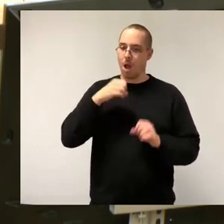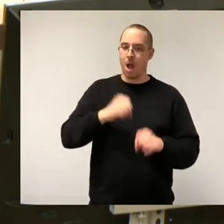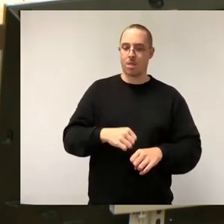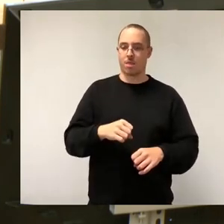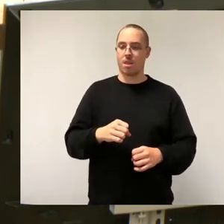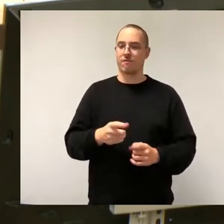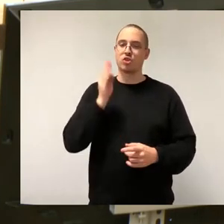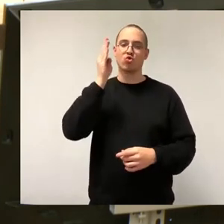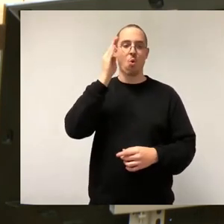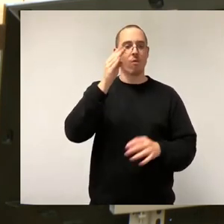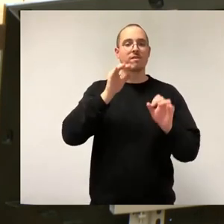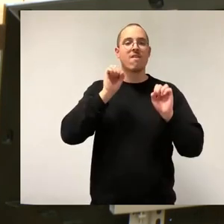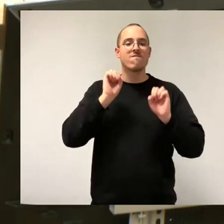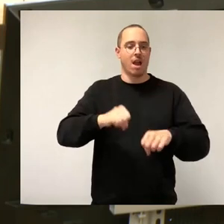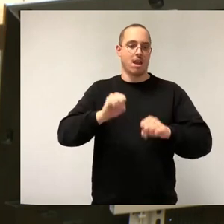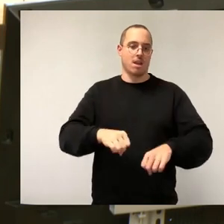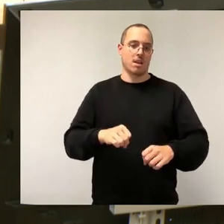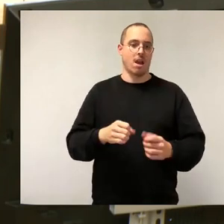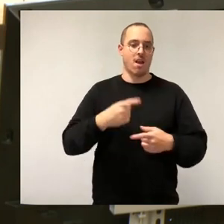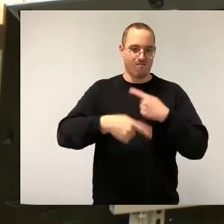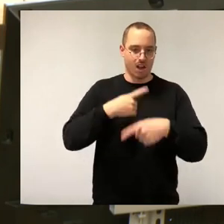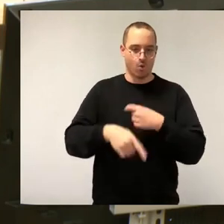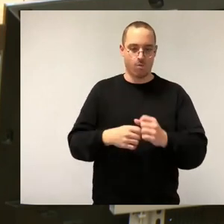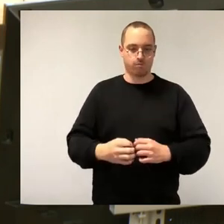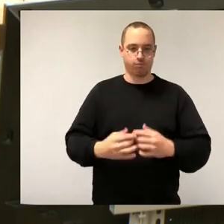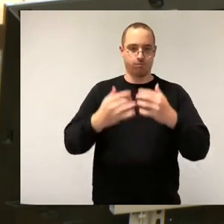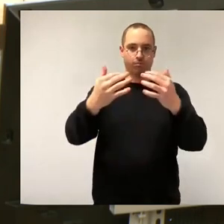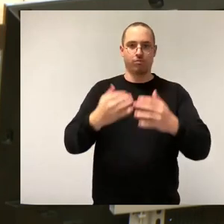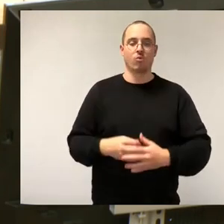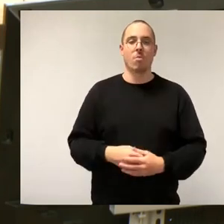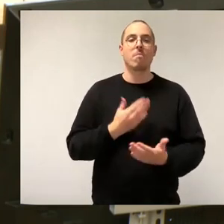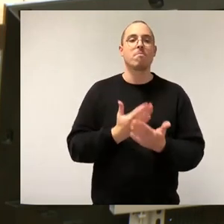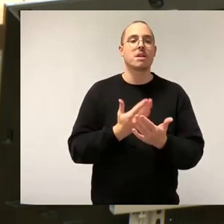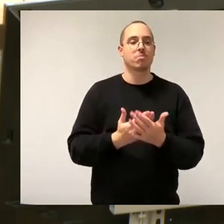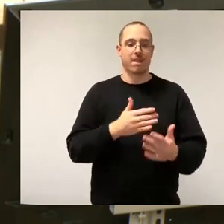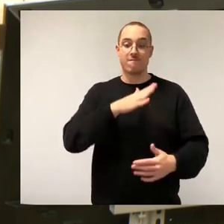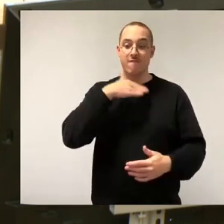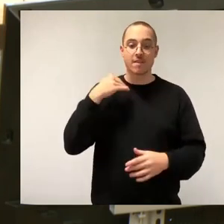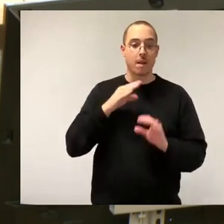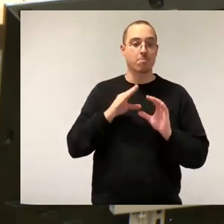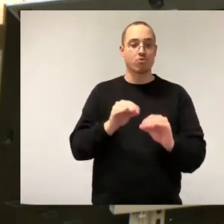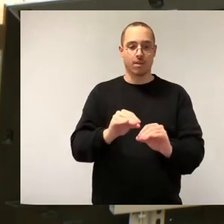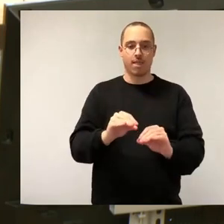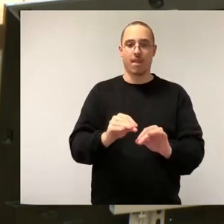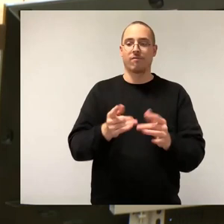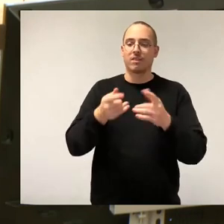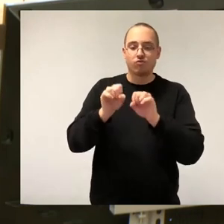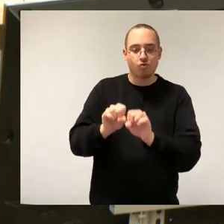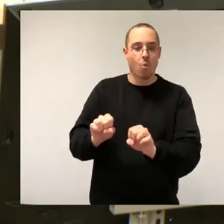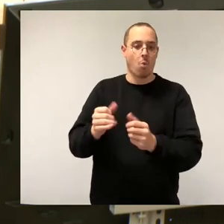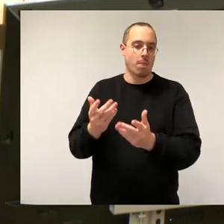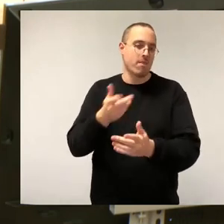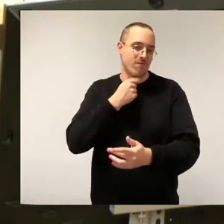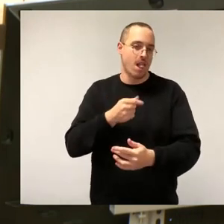ressourcenschonend der Einsatz von Wasser, indem zum Beispiel betriebseigene Wiederaufbereitung erfolgt, aber auch der Einsatz von